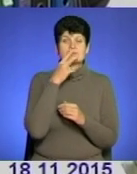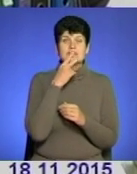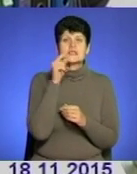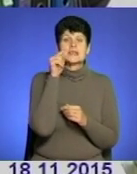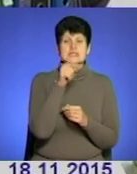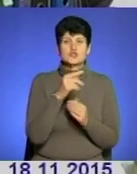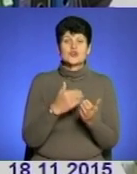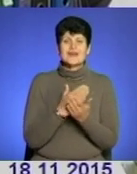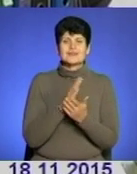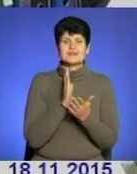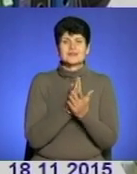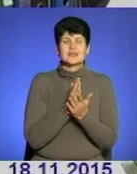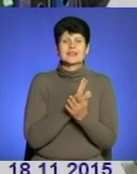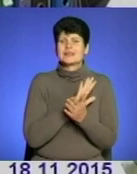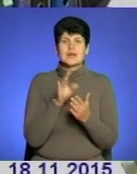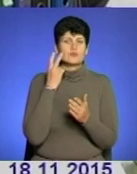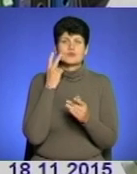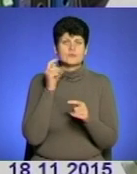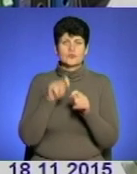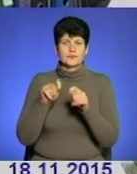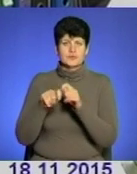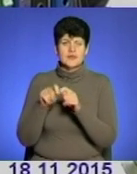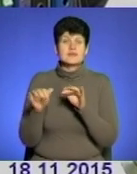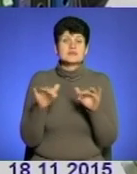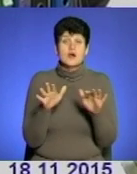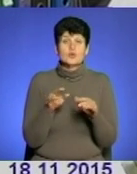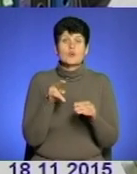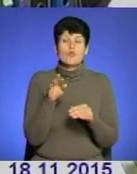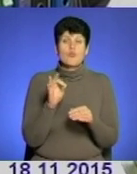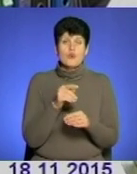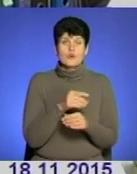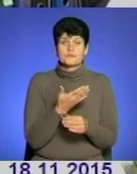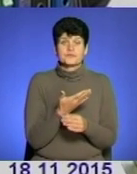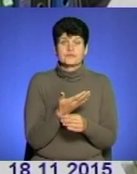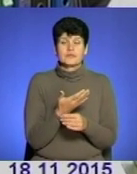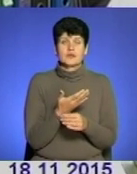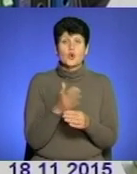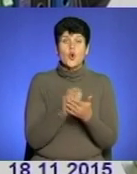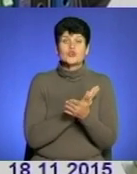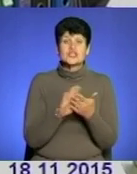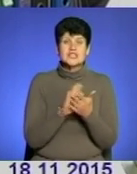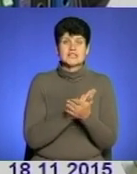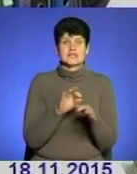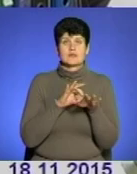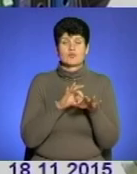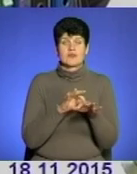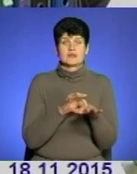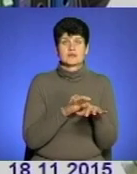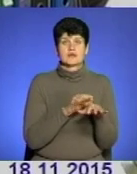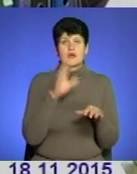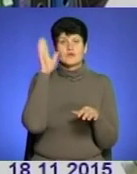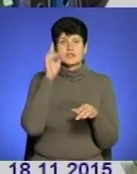що її якість є недостатньо контрольованою і жодних заходів по очисті і проведенні цієї води у